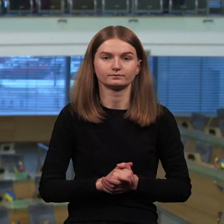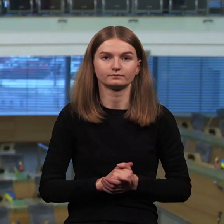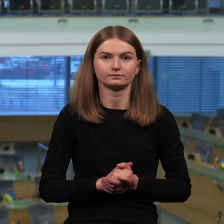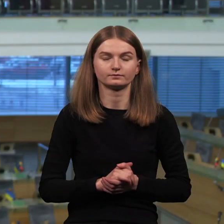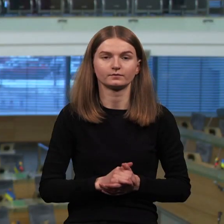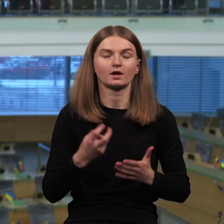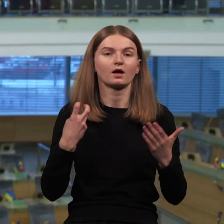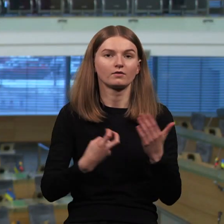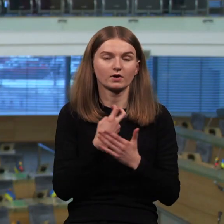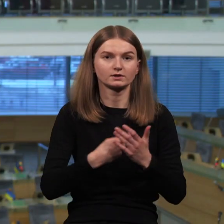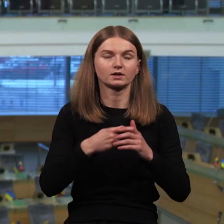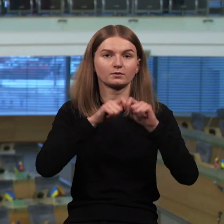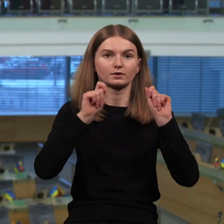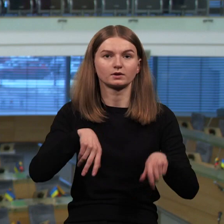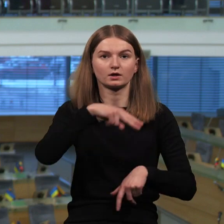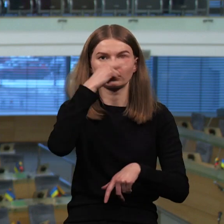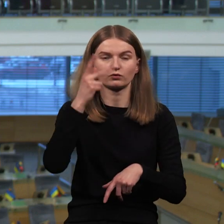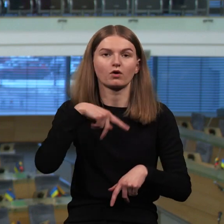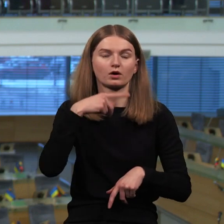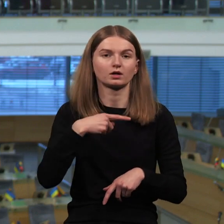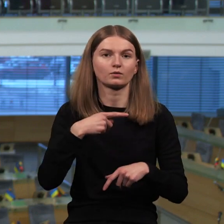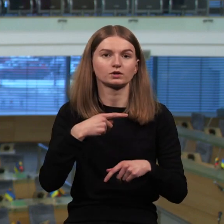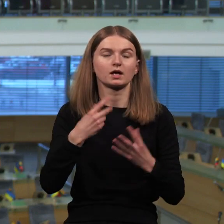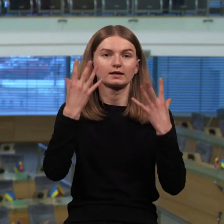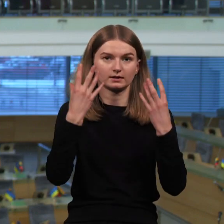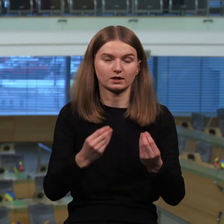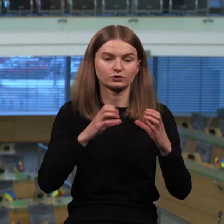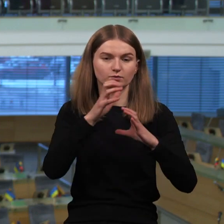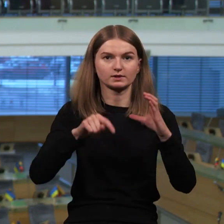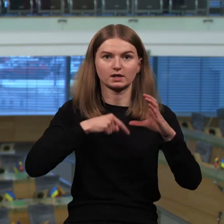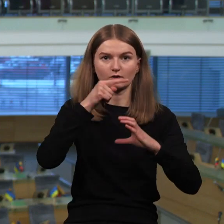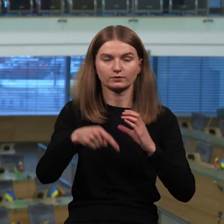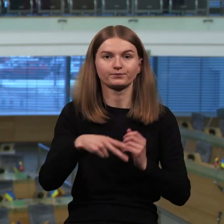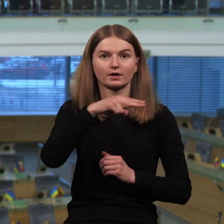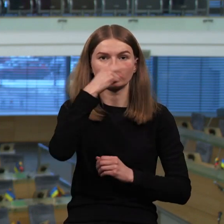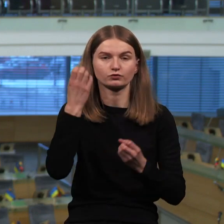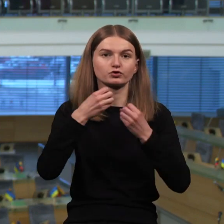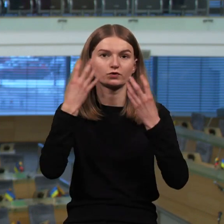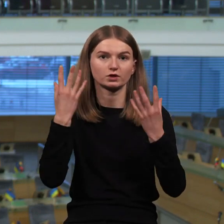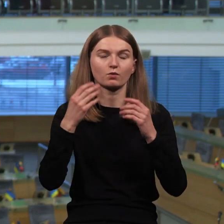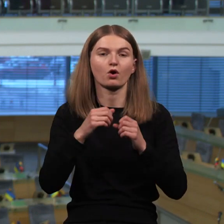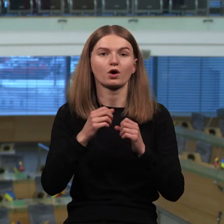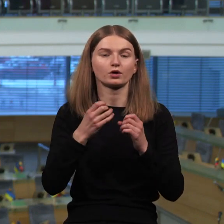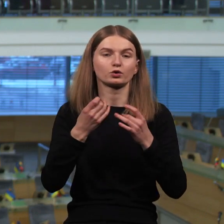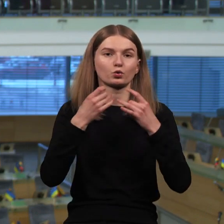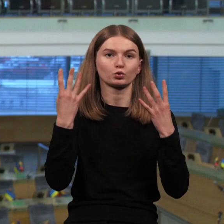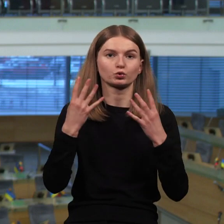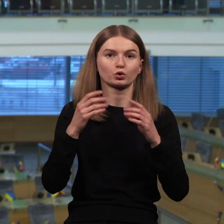Basarį prasidėjo Lietuvių kalbos dienos visame pasaulyje, Lietuvos švietimo ir kultūros įstaigose,